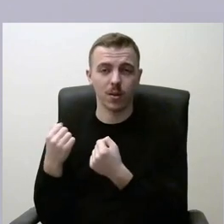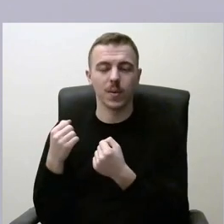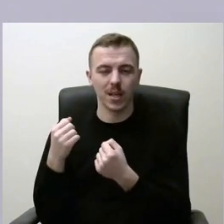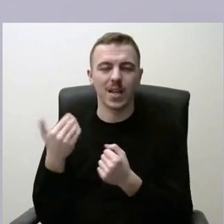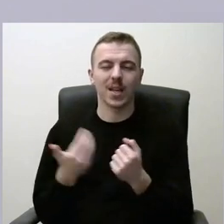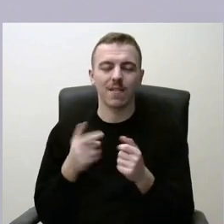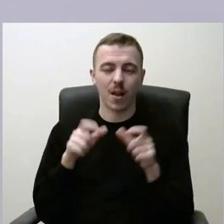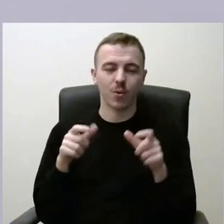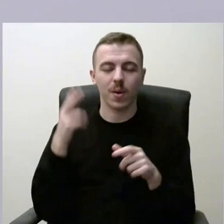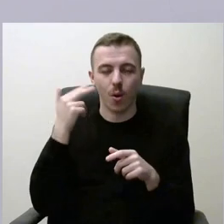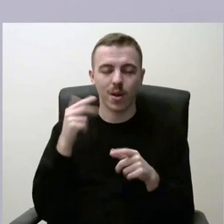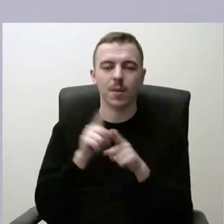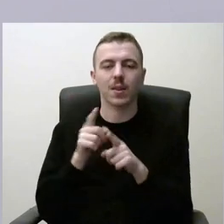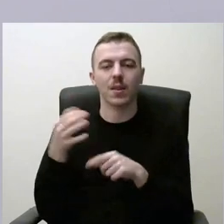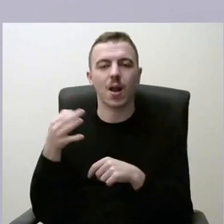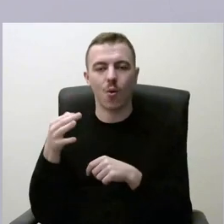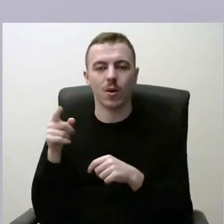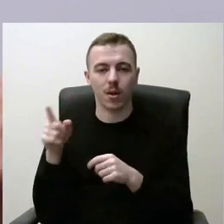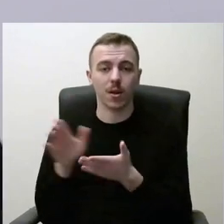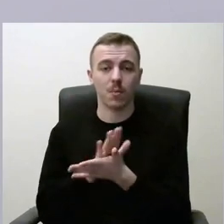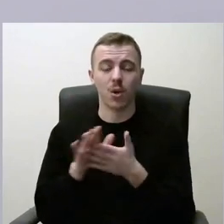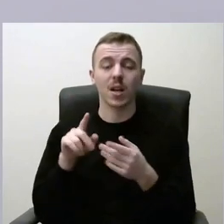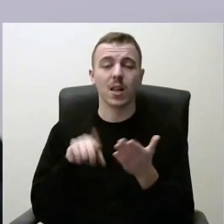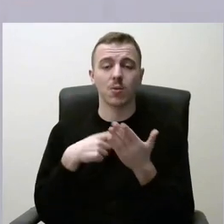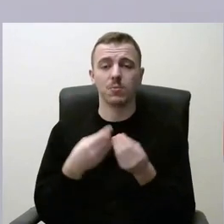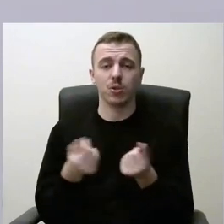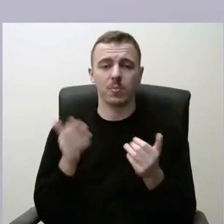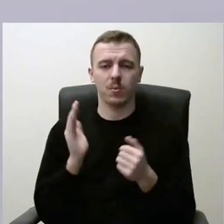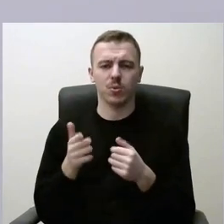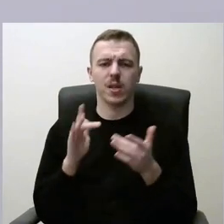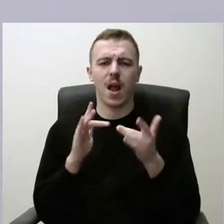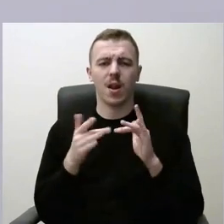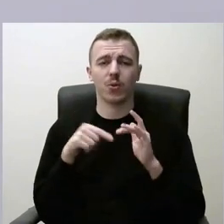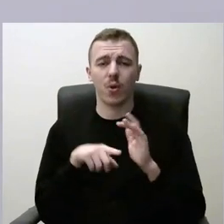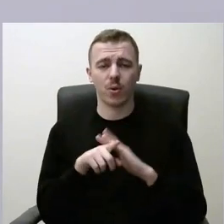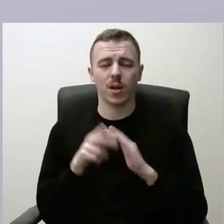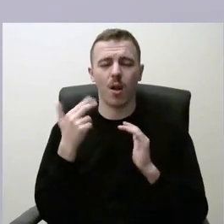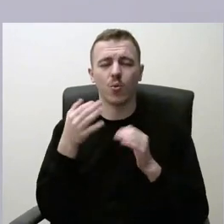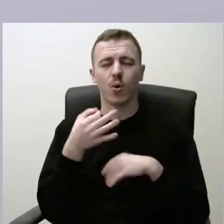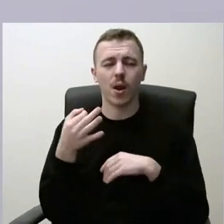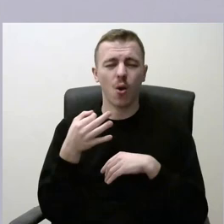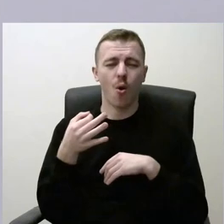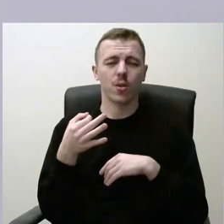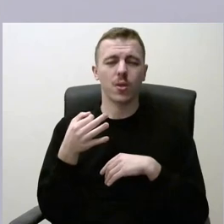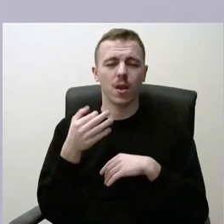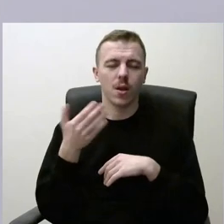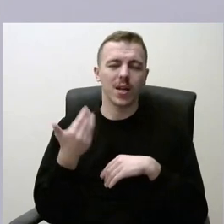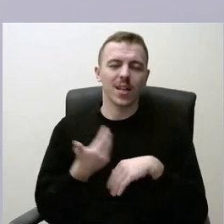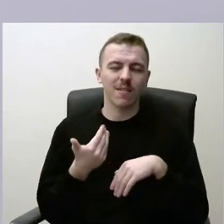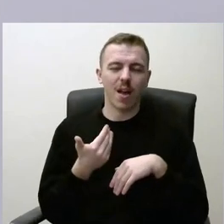Kaune, tiek Kauno rajone. Ir klausimas būtų išspręstas elektroniniai Kauno rajono ar Kauno gyventojų,